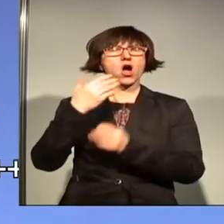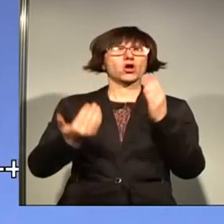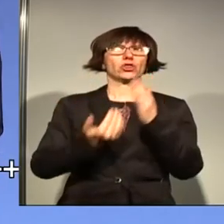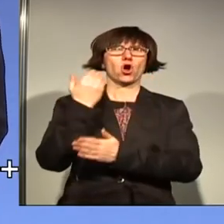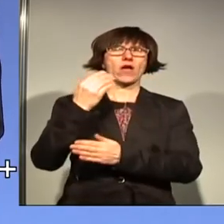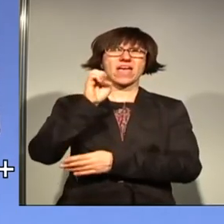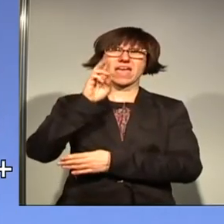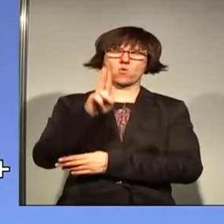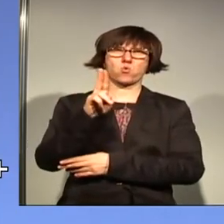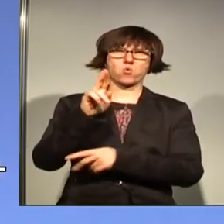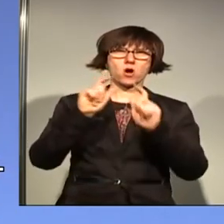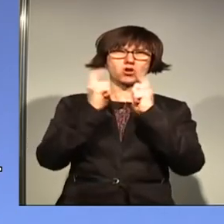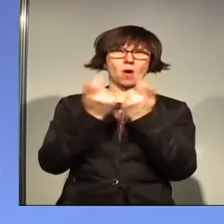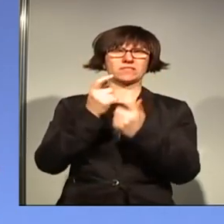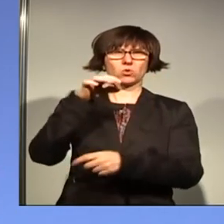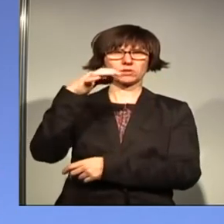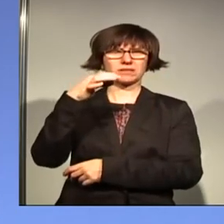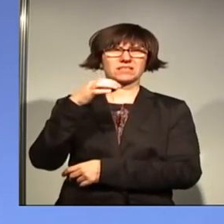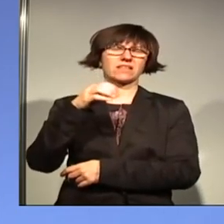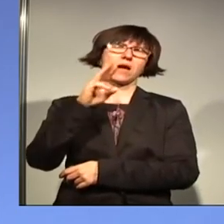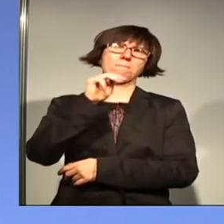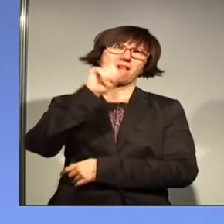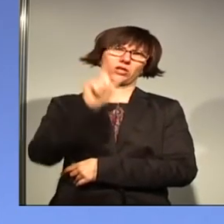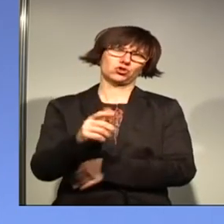EU-Kommissionspräsident Martin Schulz heißen wird.